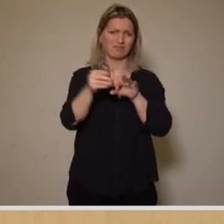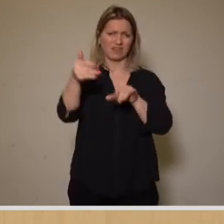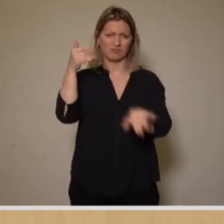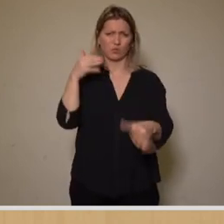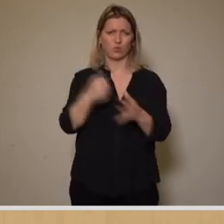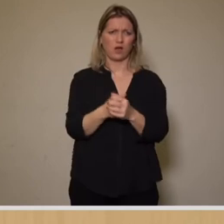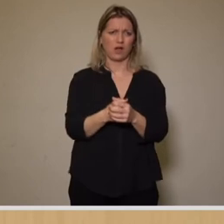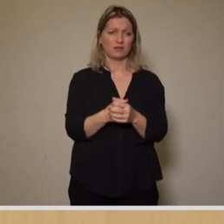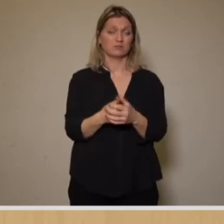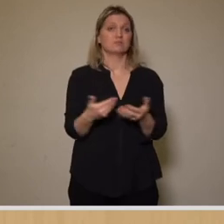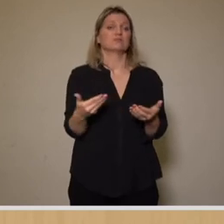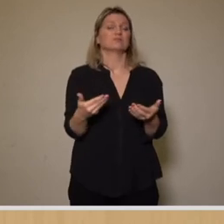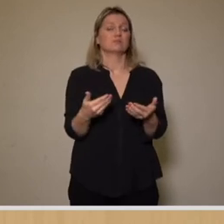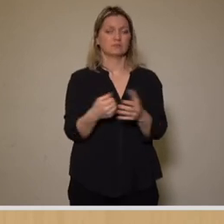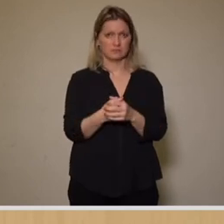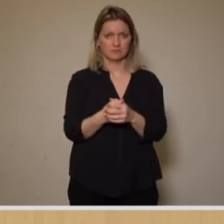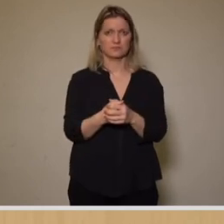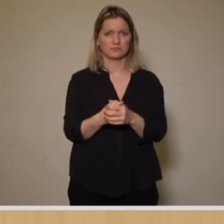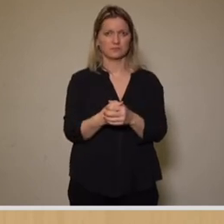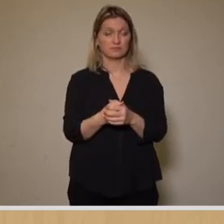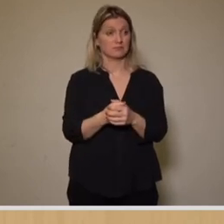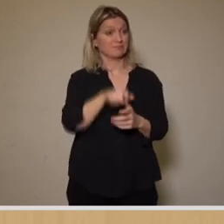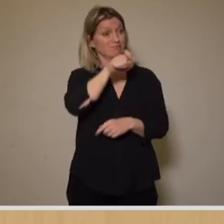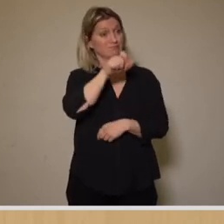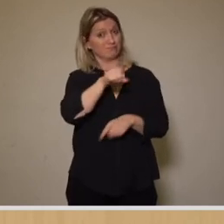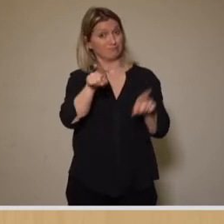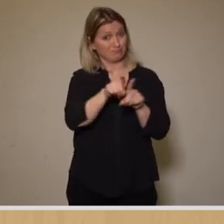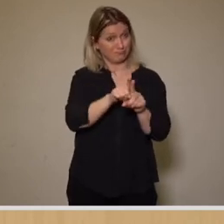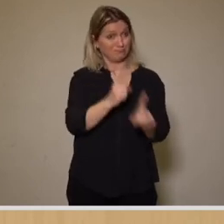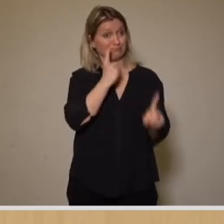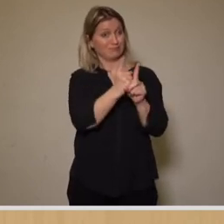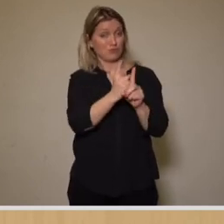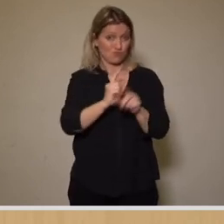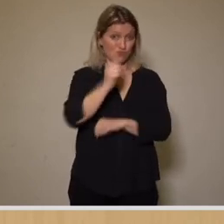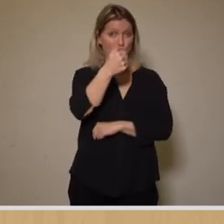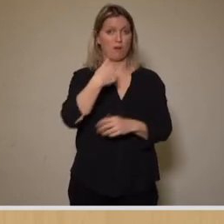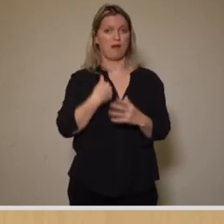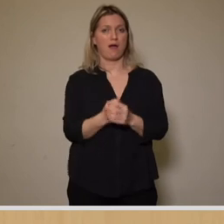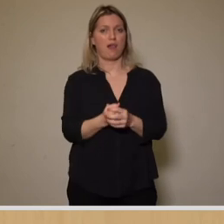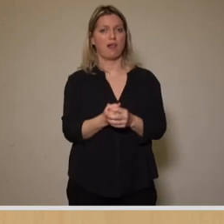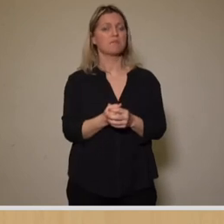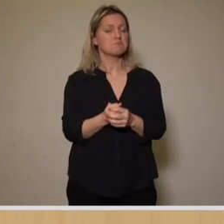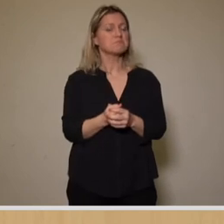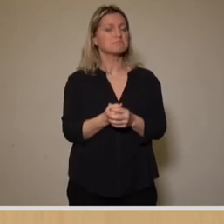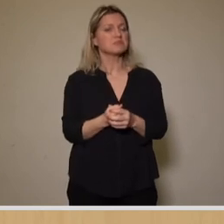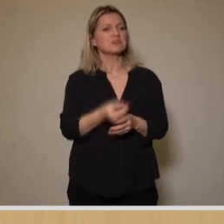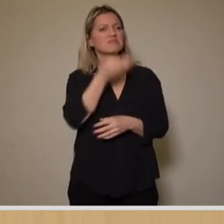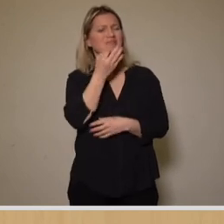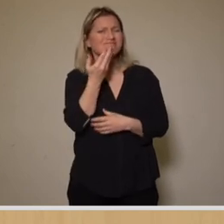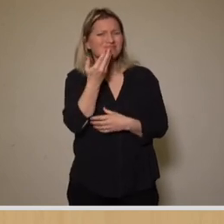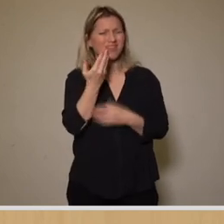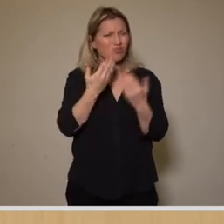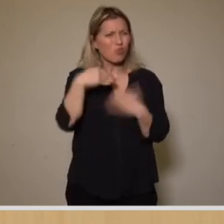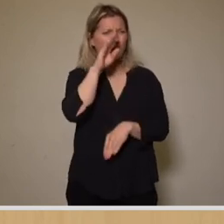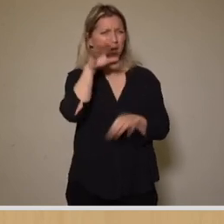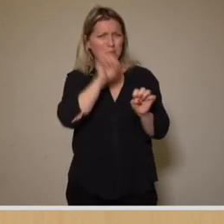Ein Aspekt. Mit diesen selben Leuten habe ich ein weiteres Gespräch geführt und da ging es darum, was für Möglichkeiten es noch gibt, dieses Bad